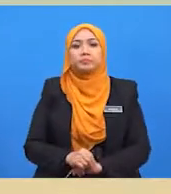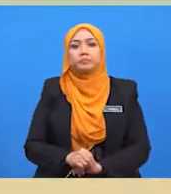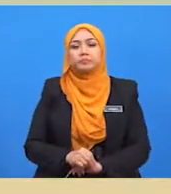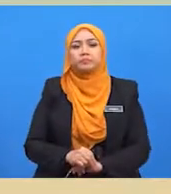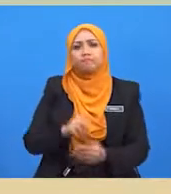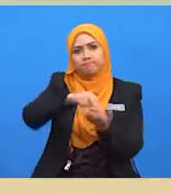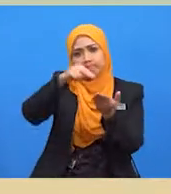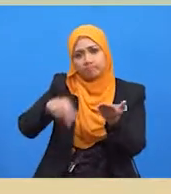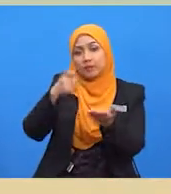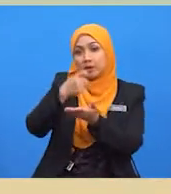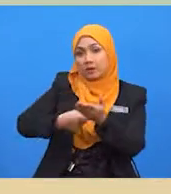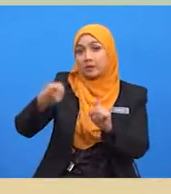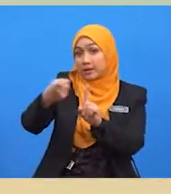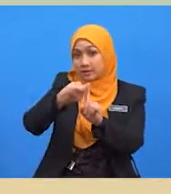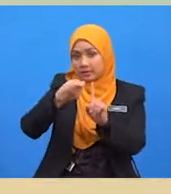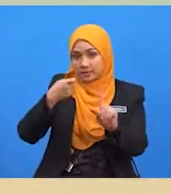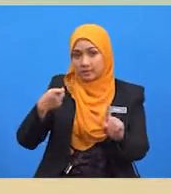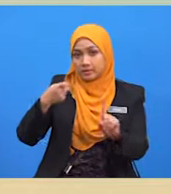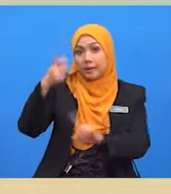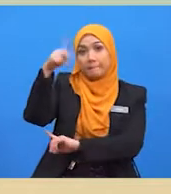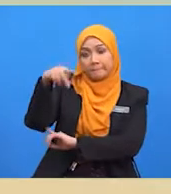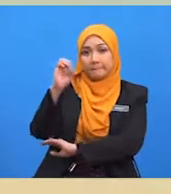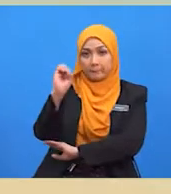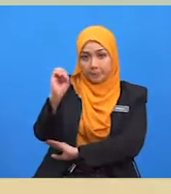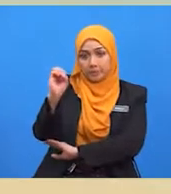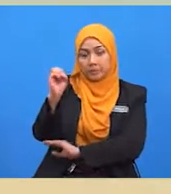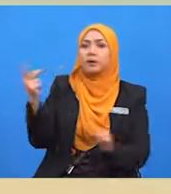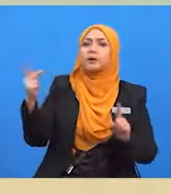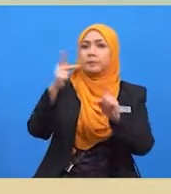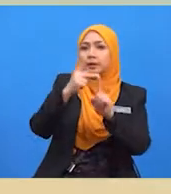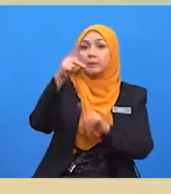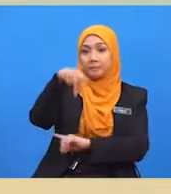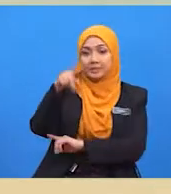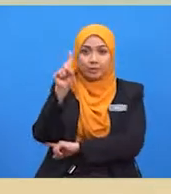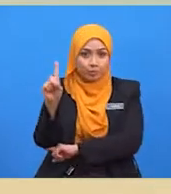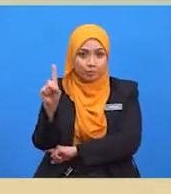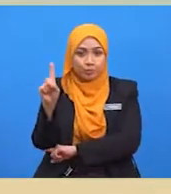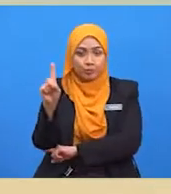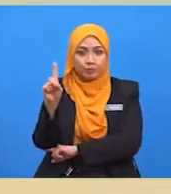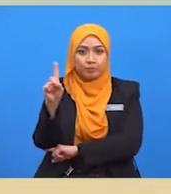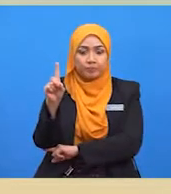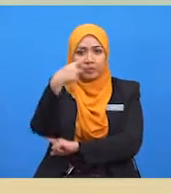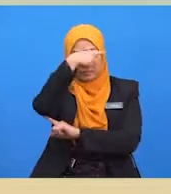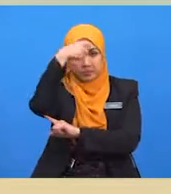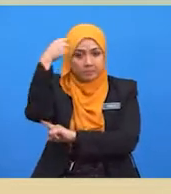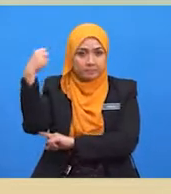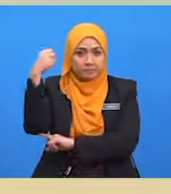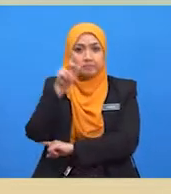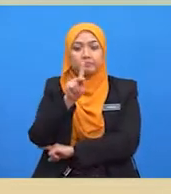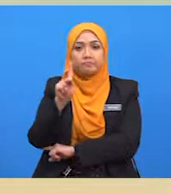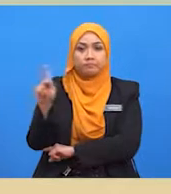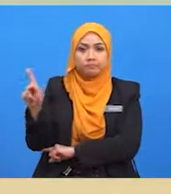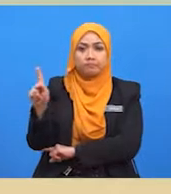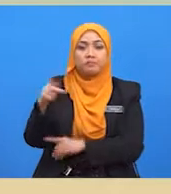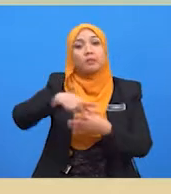kepada P1 menyebabkan pengeluar domestik mengurangkan